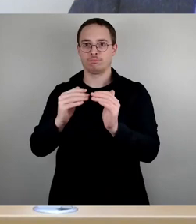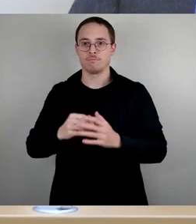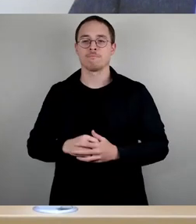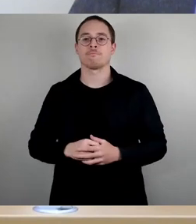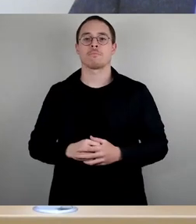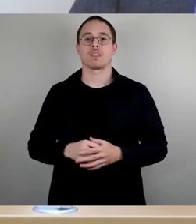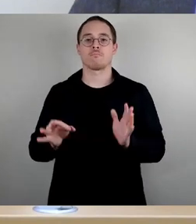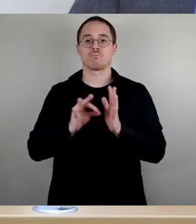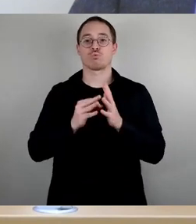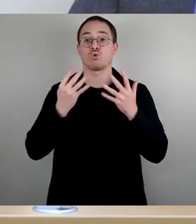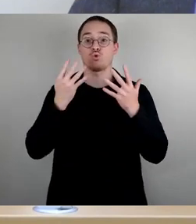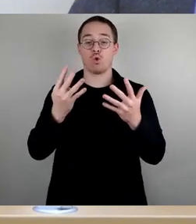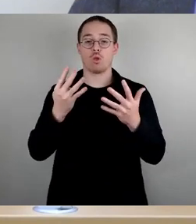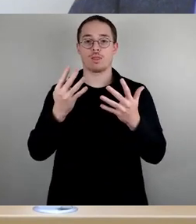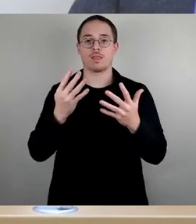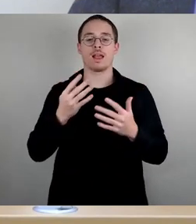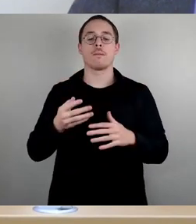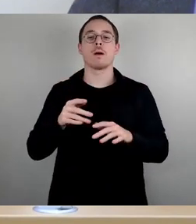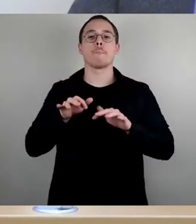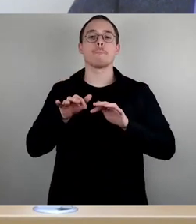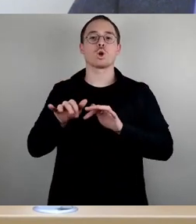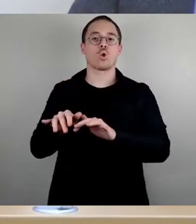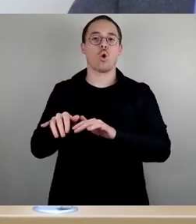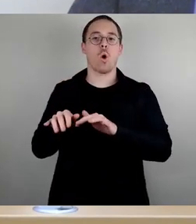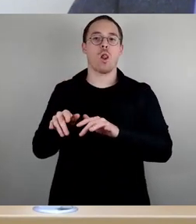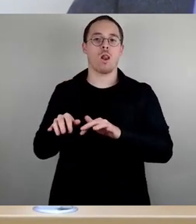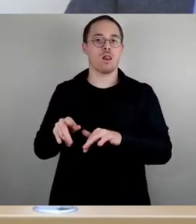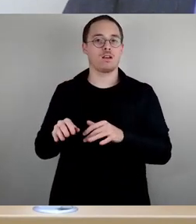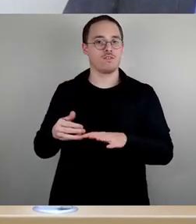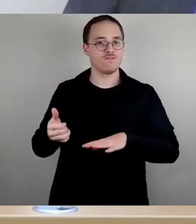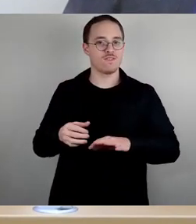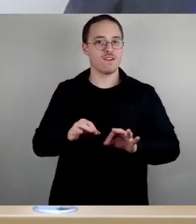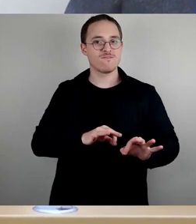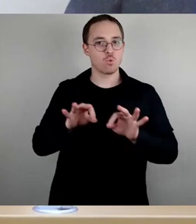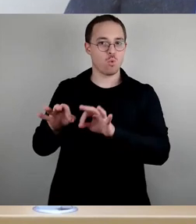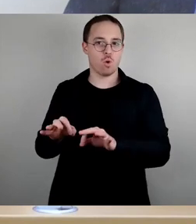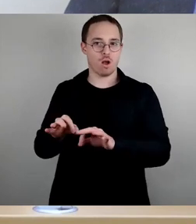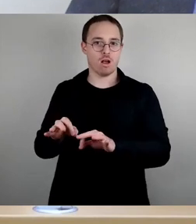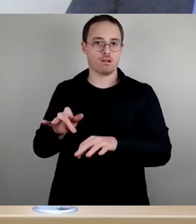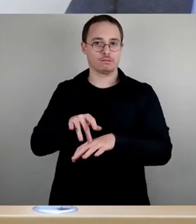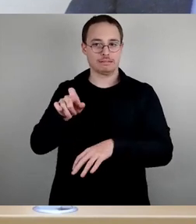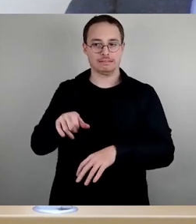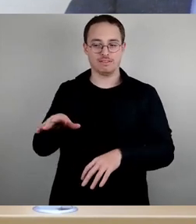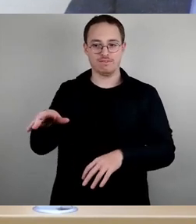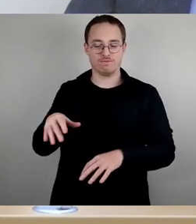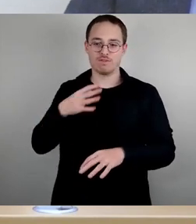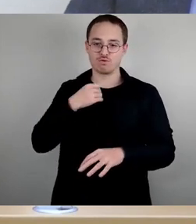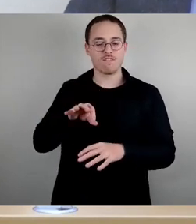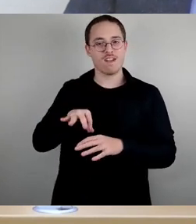Protokollführerin für die Schiedsstelle Altstadt in der Landeshauptstadt. Widerspricht hier jemand der Einigung?